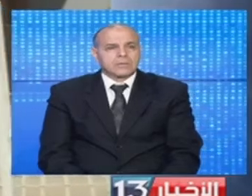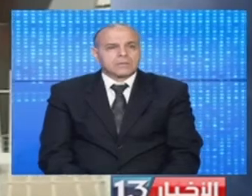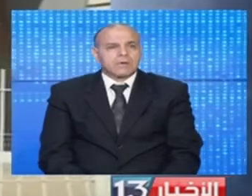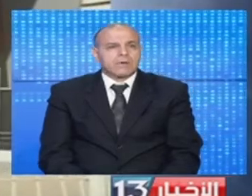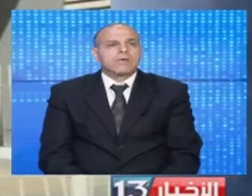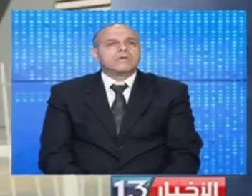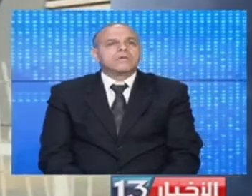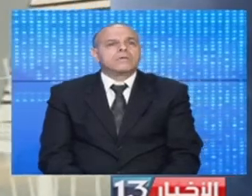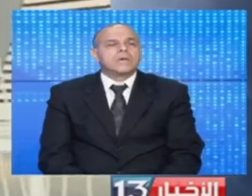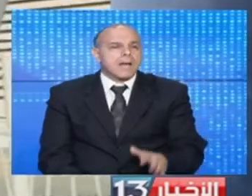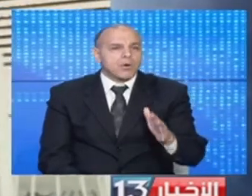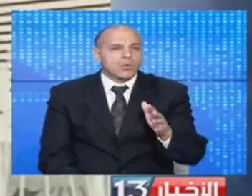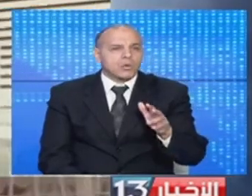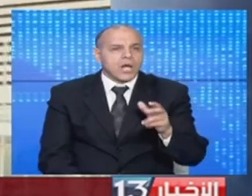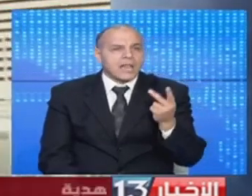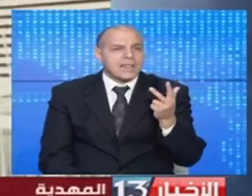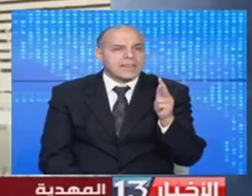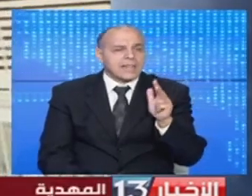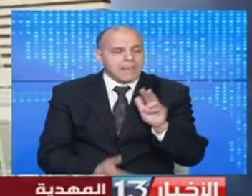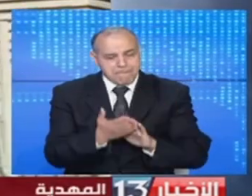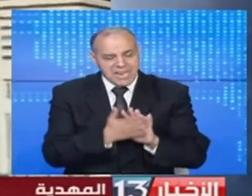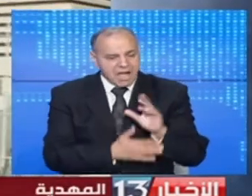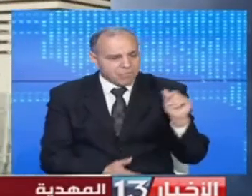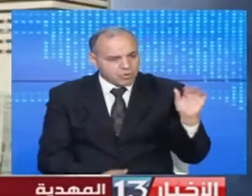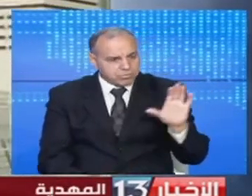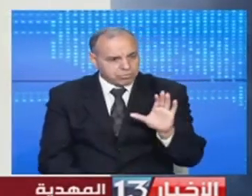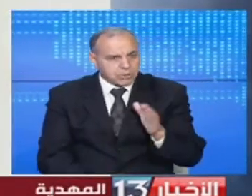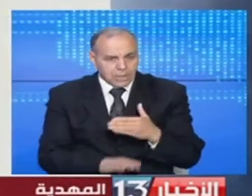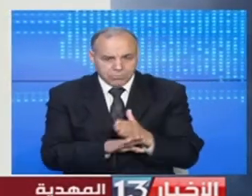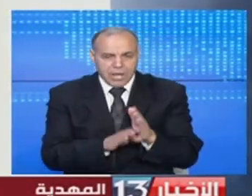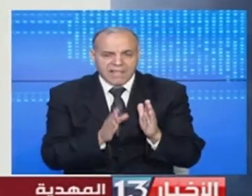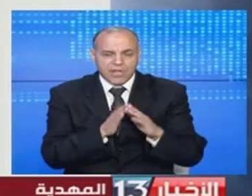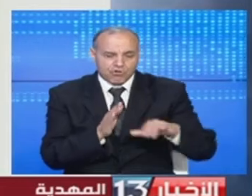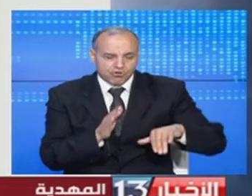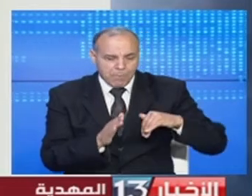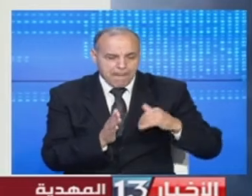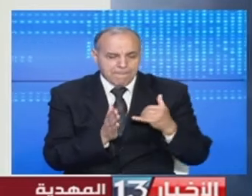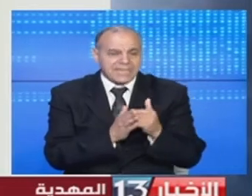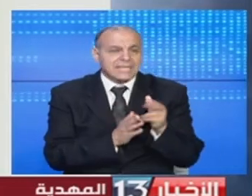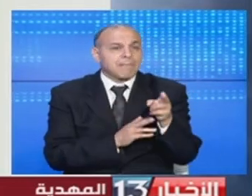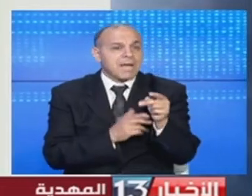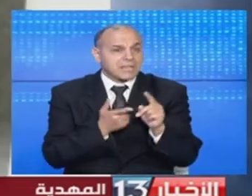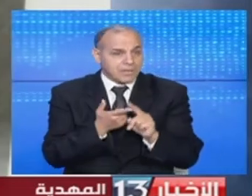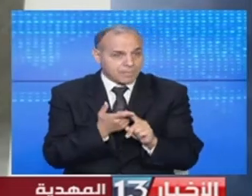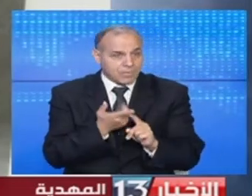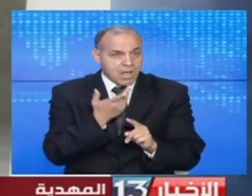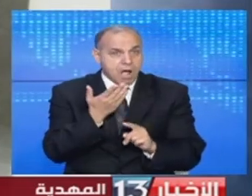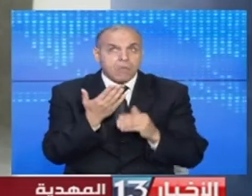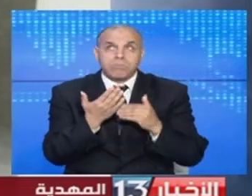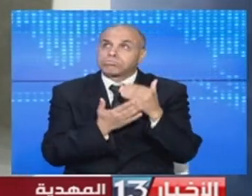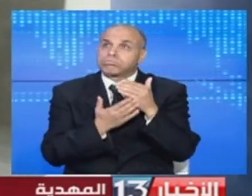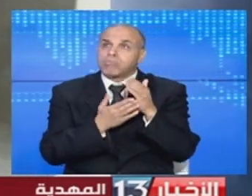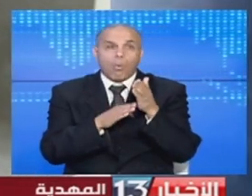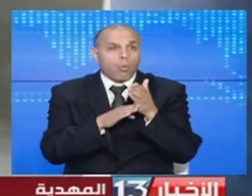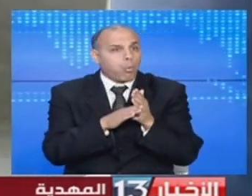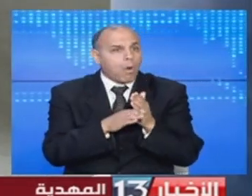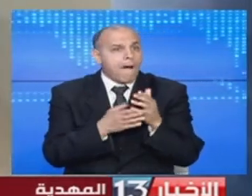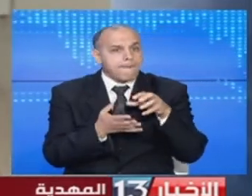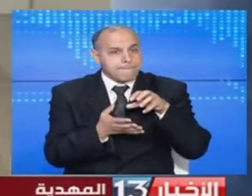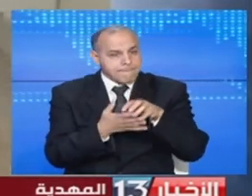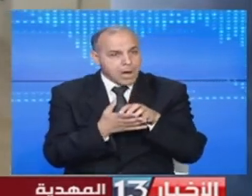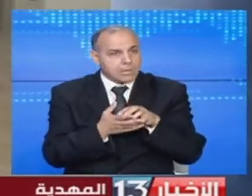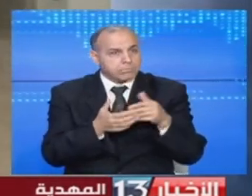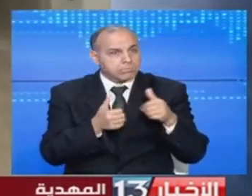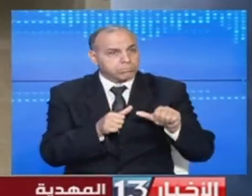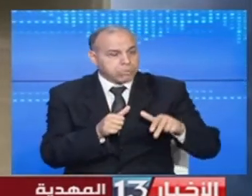ما يناهز الثلاثة ملايين دينار هي كلفة إنجاز دار الشباب مدينة المهدية هذا المبنى الذي يحتوي أيضا على مركز